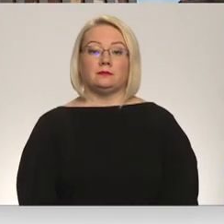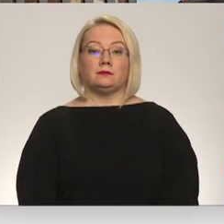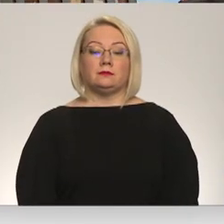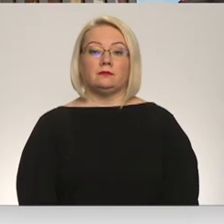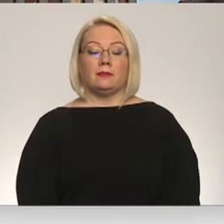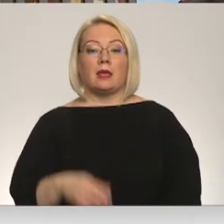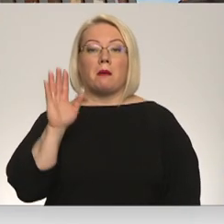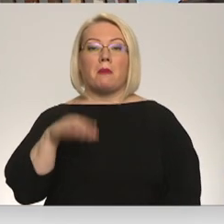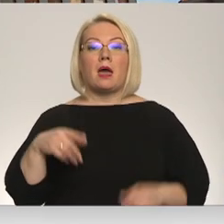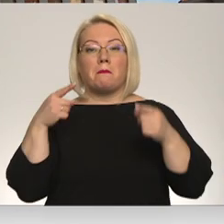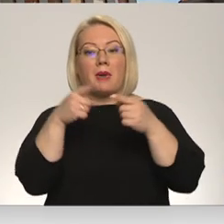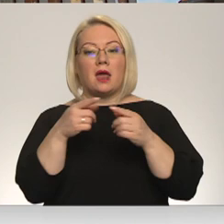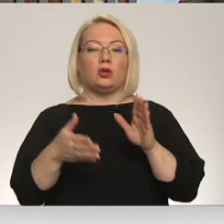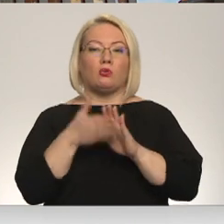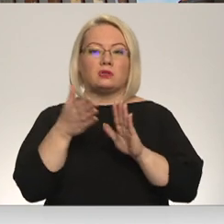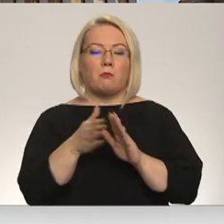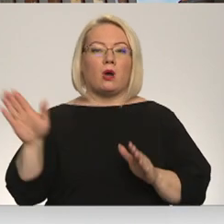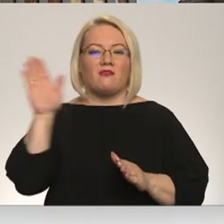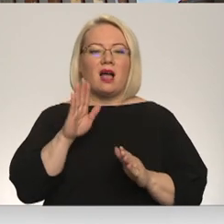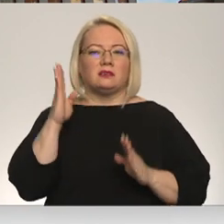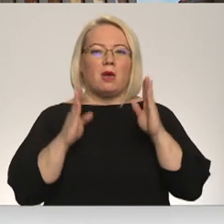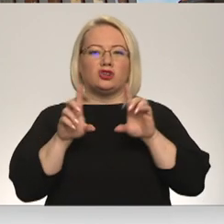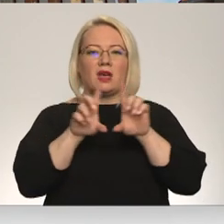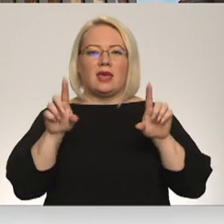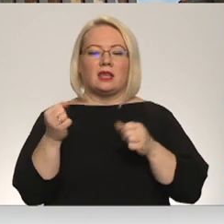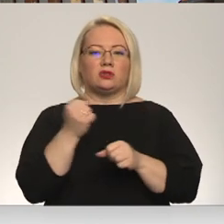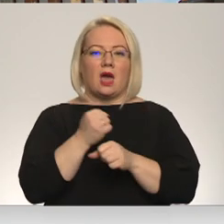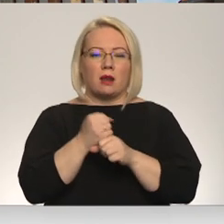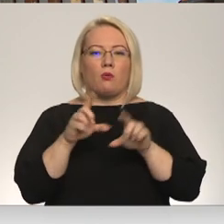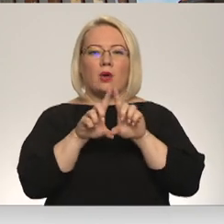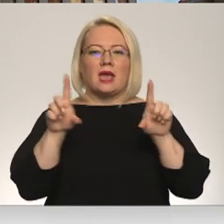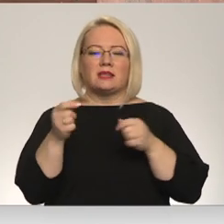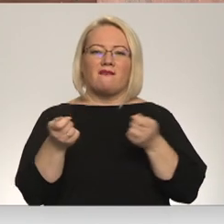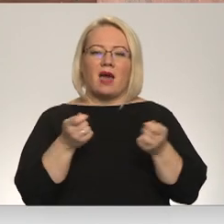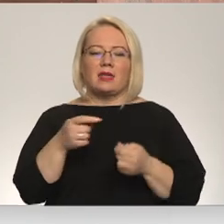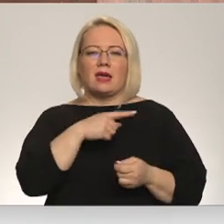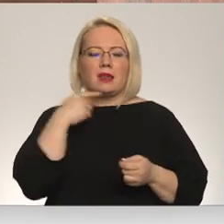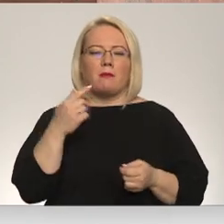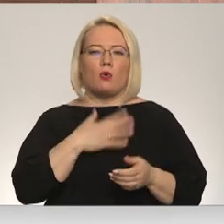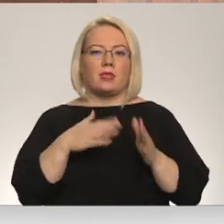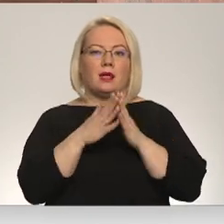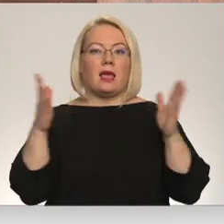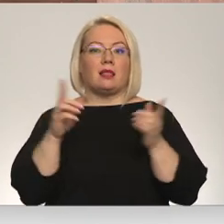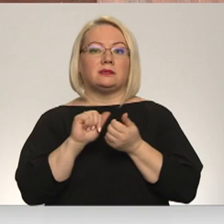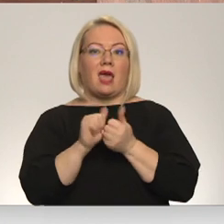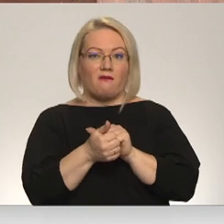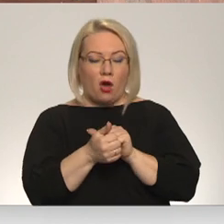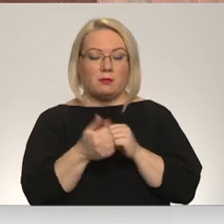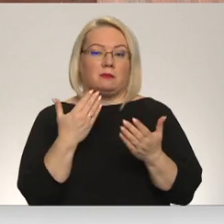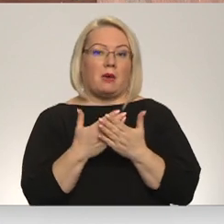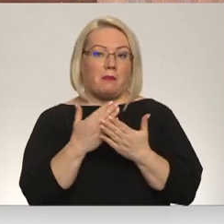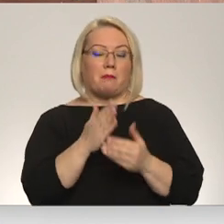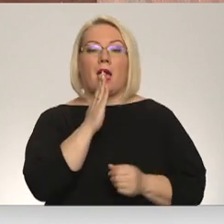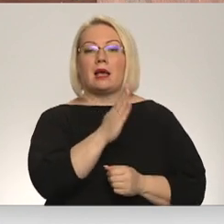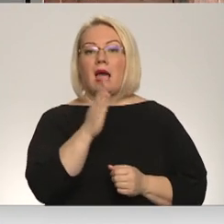Ar mērķi uzlabotu valsts meža dienesta darbu, iestādas vadība iecerējas apjomīgas struktūrālas reformas. Piemēram, katram